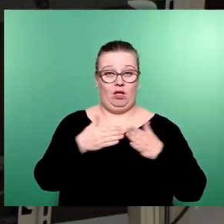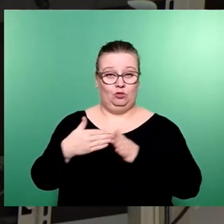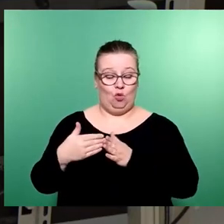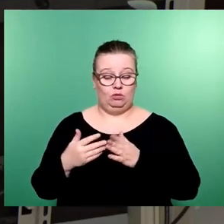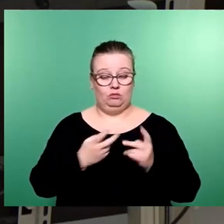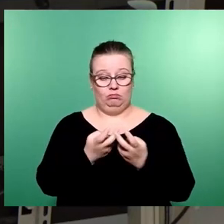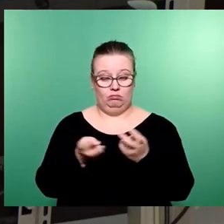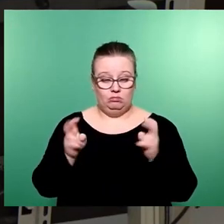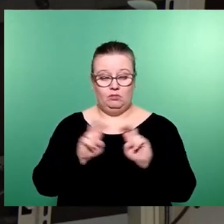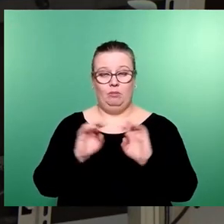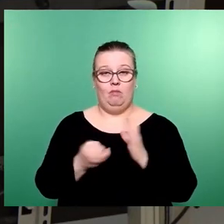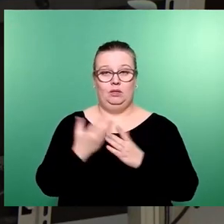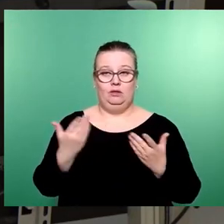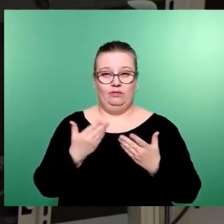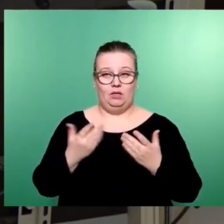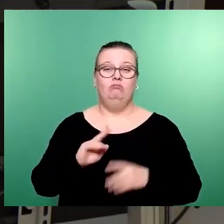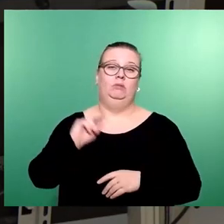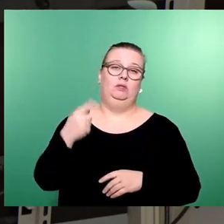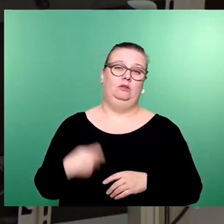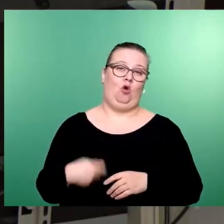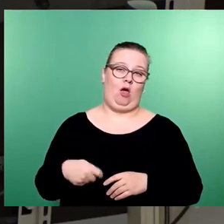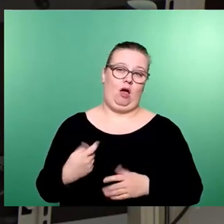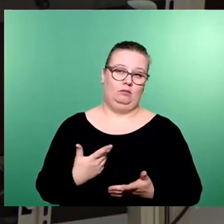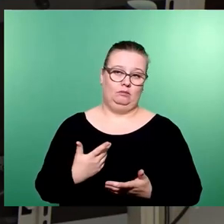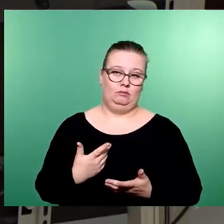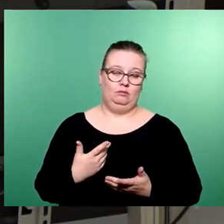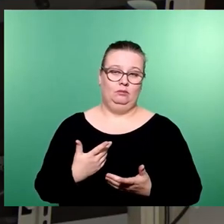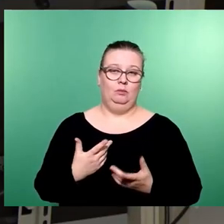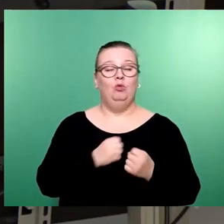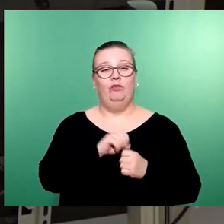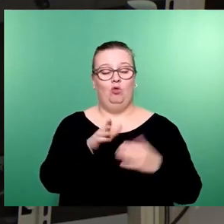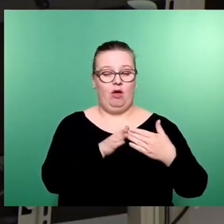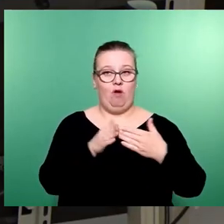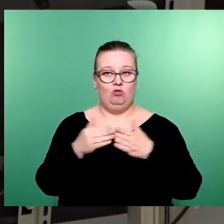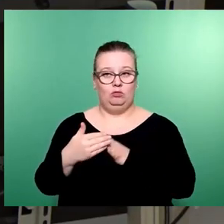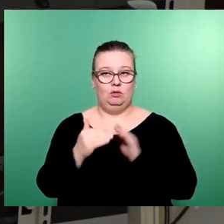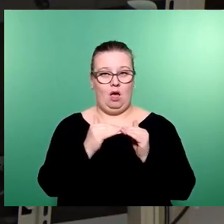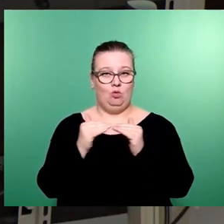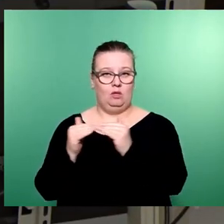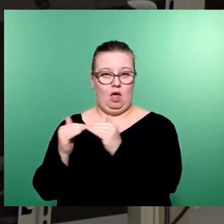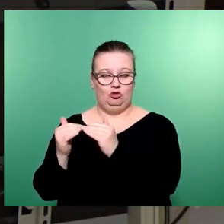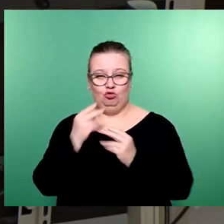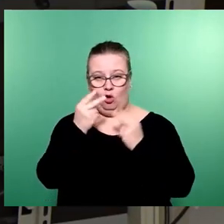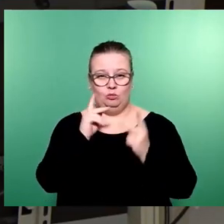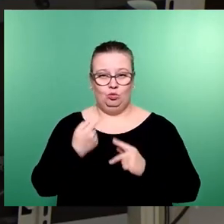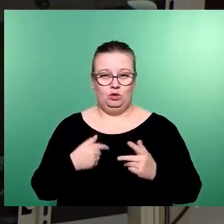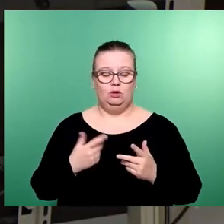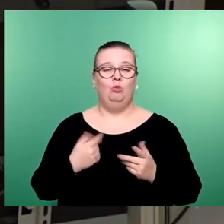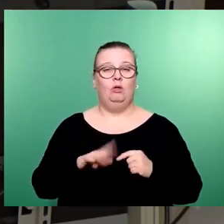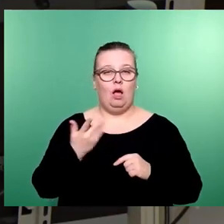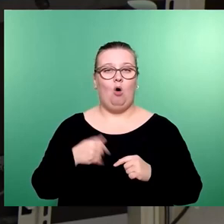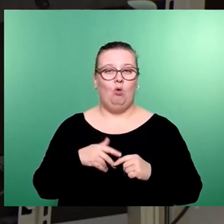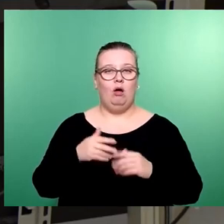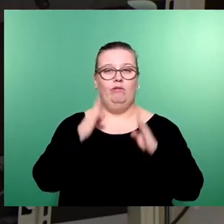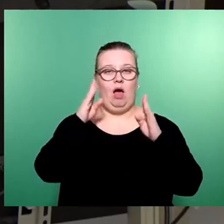treffen? Es wird zuerst mal teuer. Ein Ausgleich für alle Fraktionen und deren Schwerpunkte ist nötig. Die Fachpolitiker aller Parteien wollen auch lieber